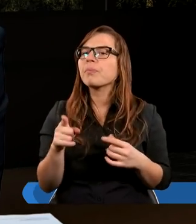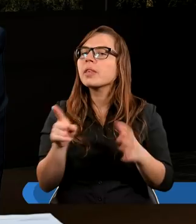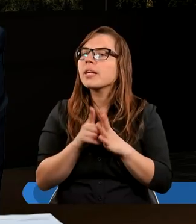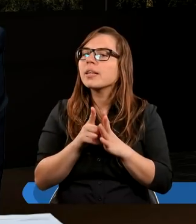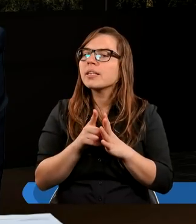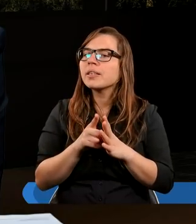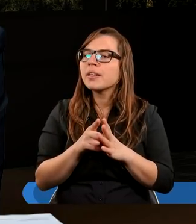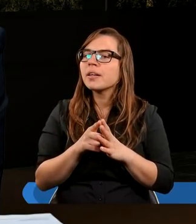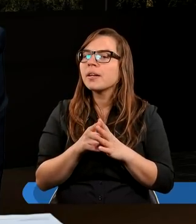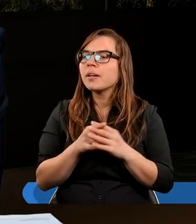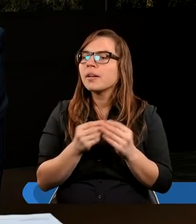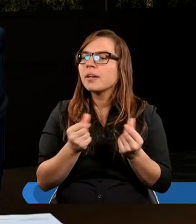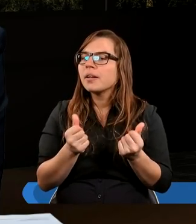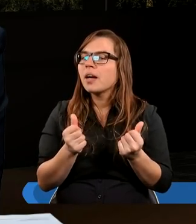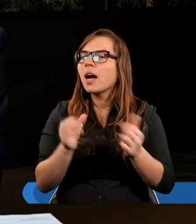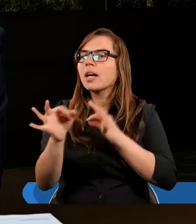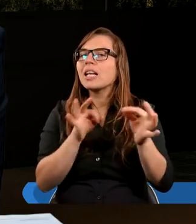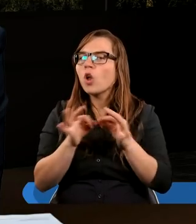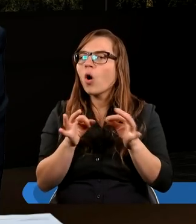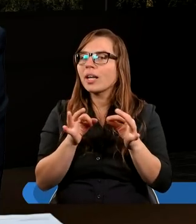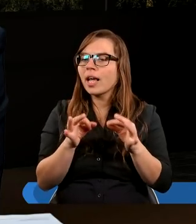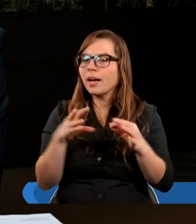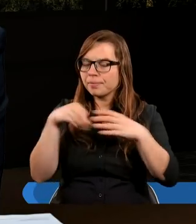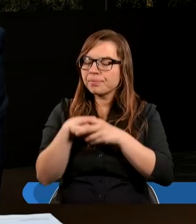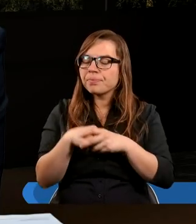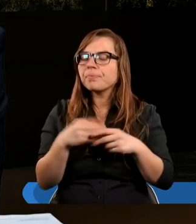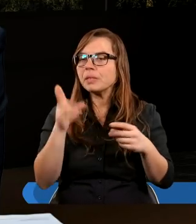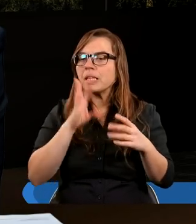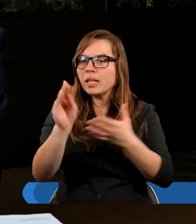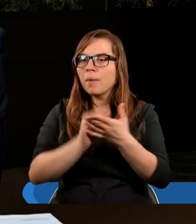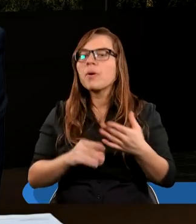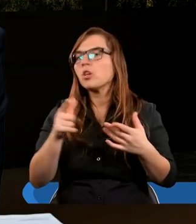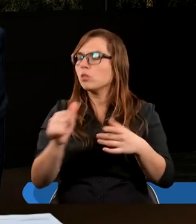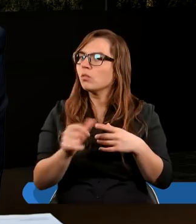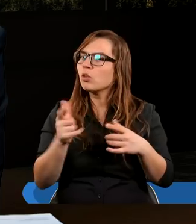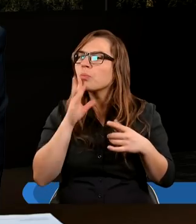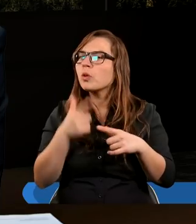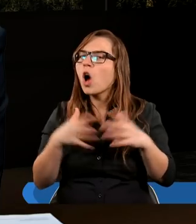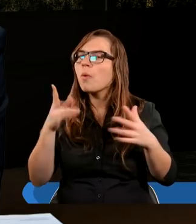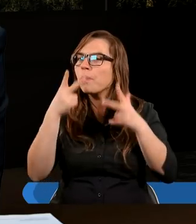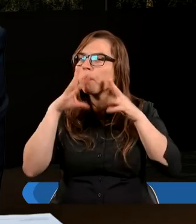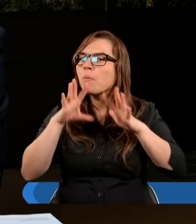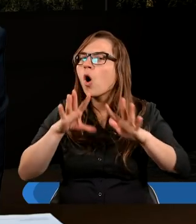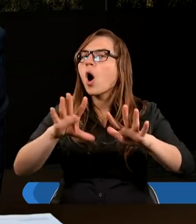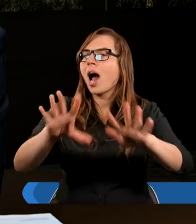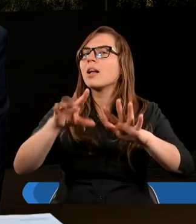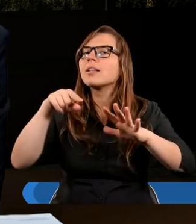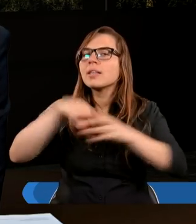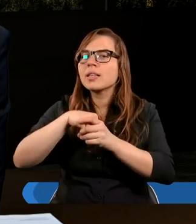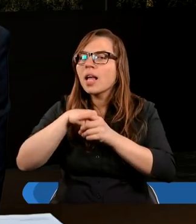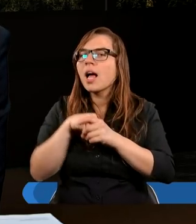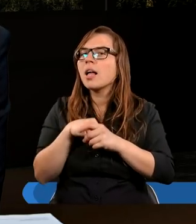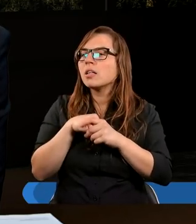historia, znaczy ten tekst w zasadzie tu zapisany jest naprawdę ostry Pawła, bo pokazuje, że ten, który